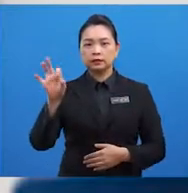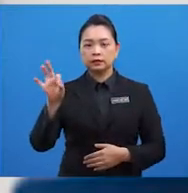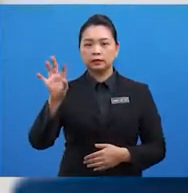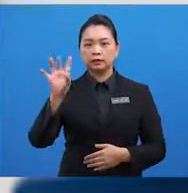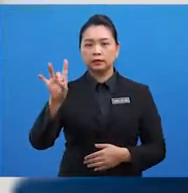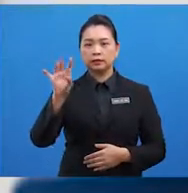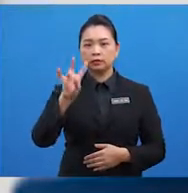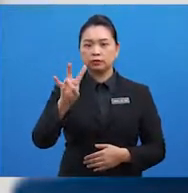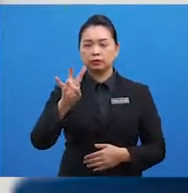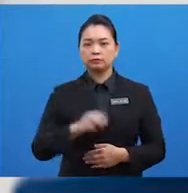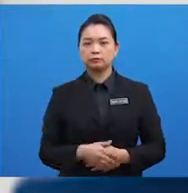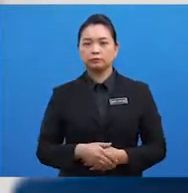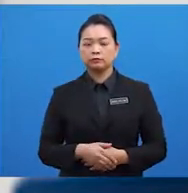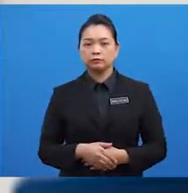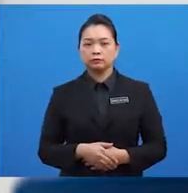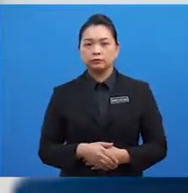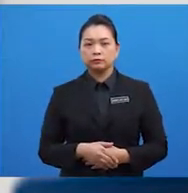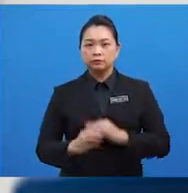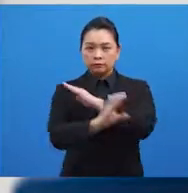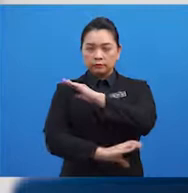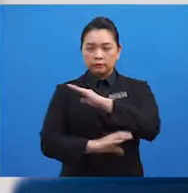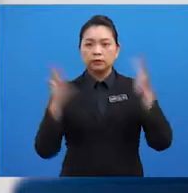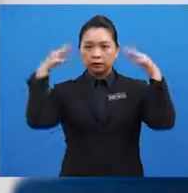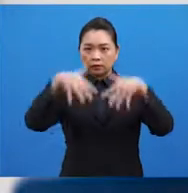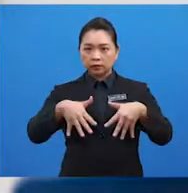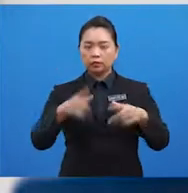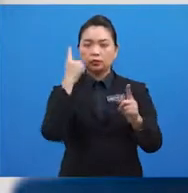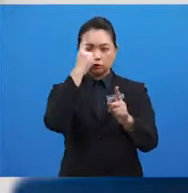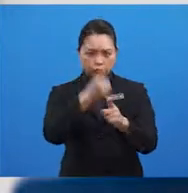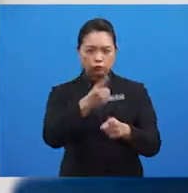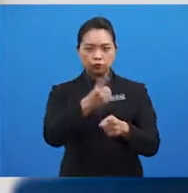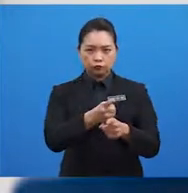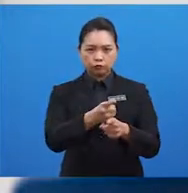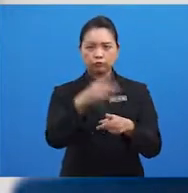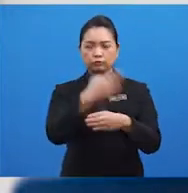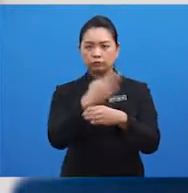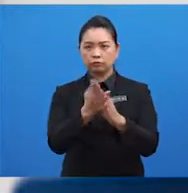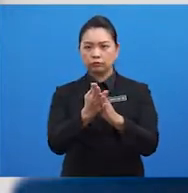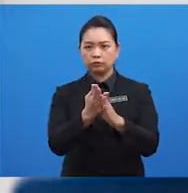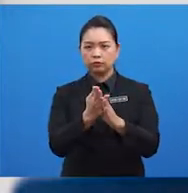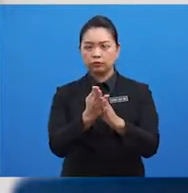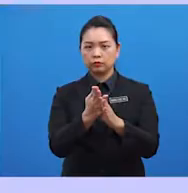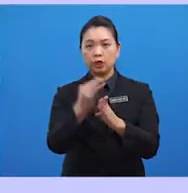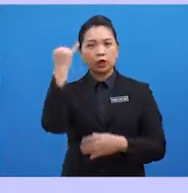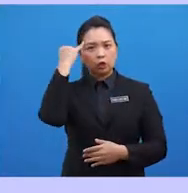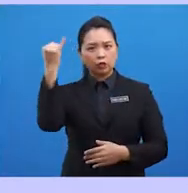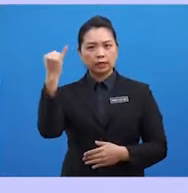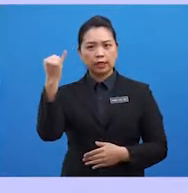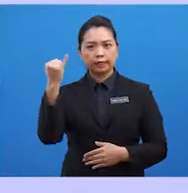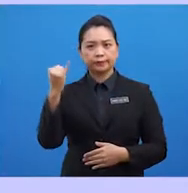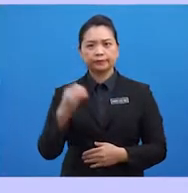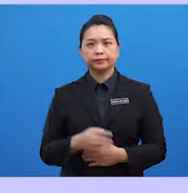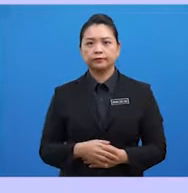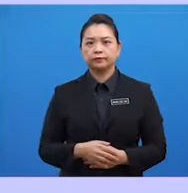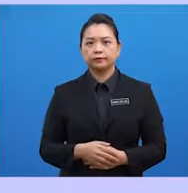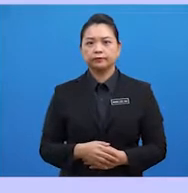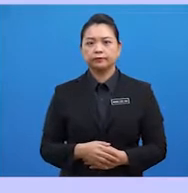negara anggota ASEAN juga bersetuju membentuk konsep SunFizz, iaitu Zon